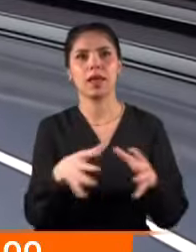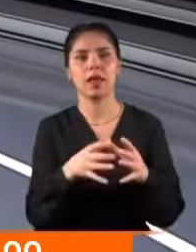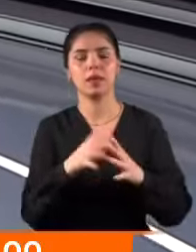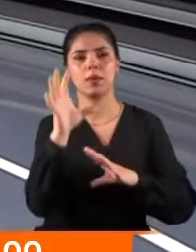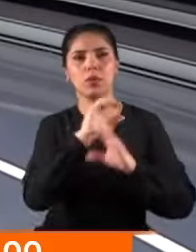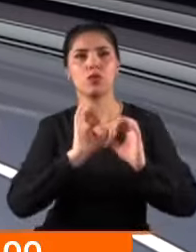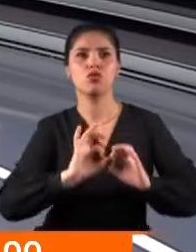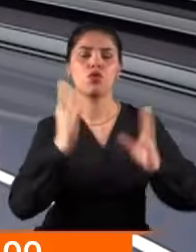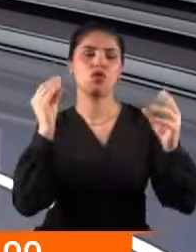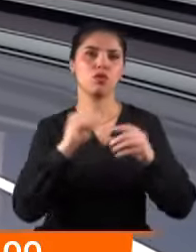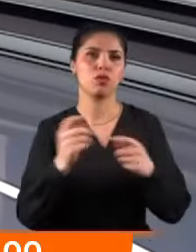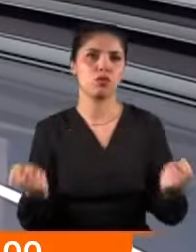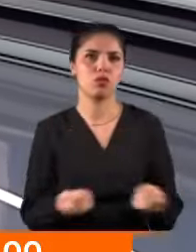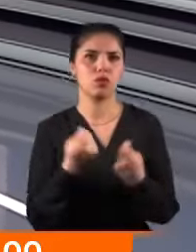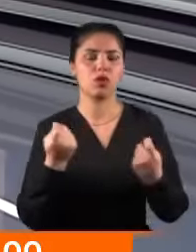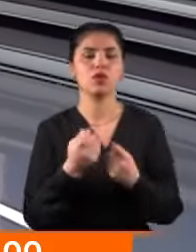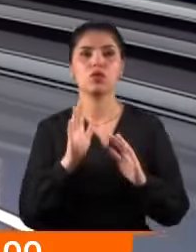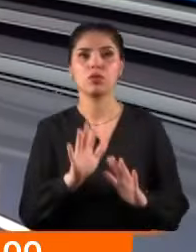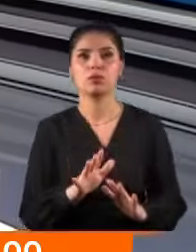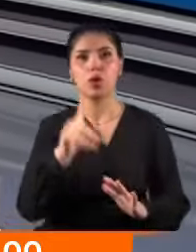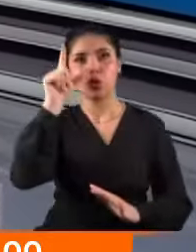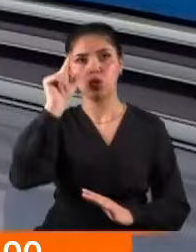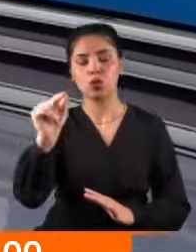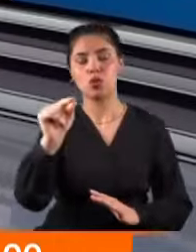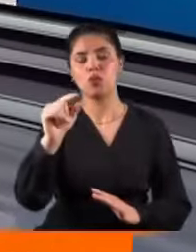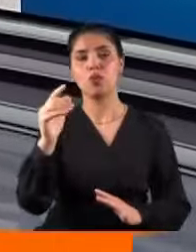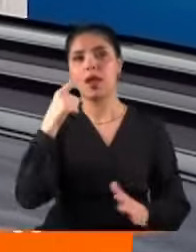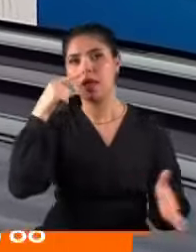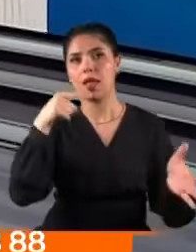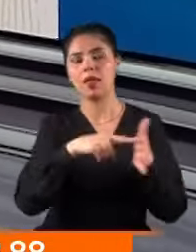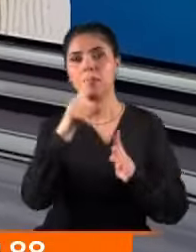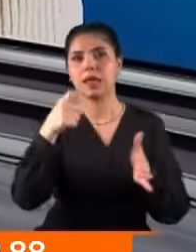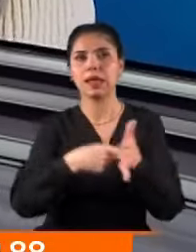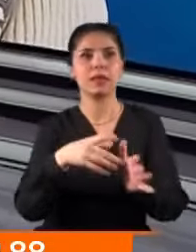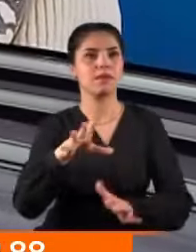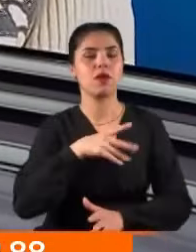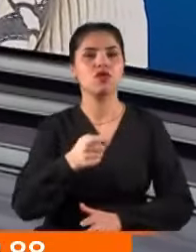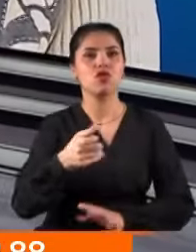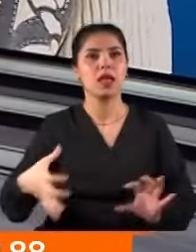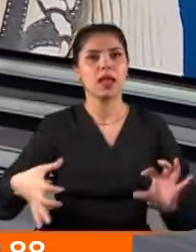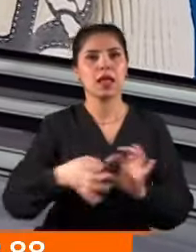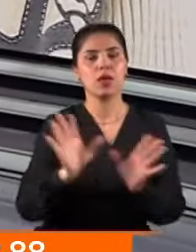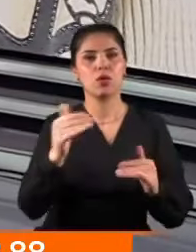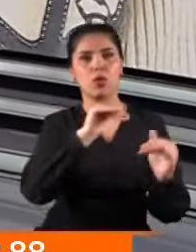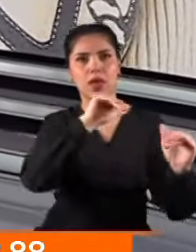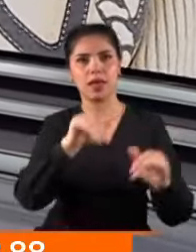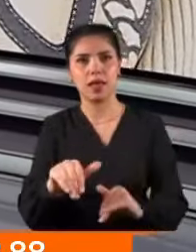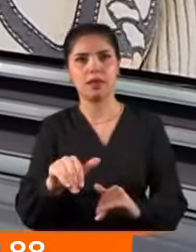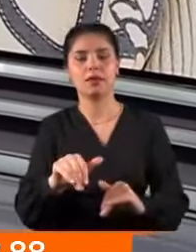aralanması için devrede. Çember giderek daralıyor. Şüpheleri üzerinde toplayan bir isim var bu cinayetle ilgili. Stüdyodaydı.